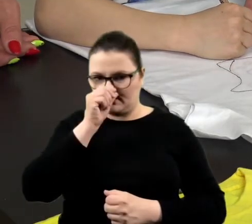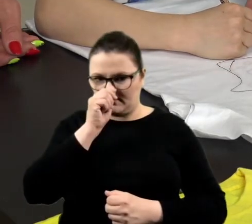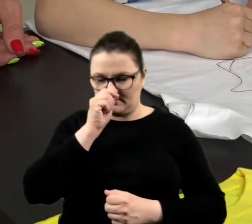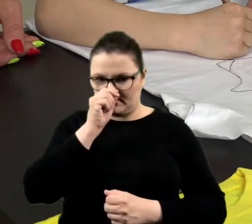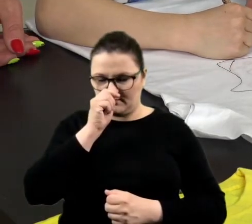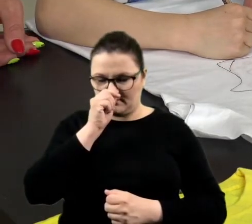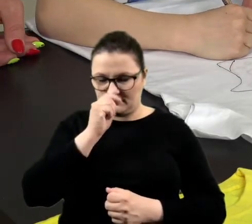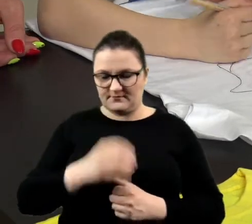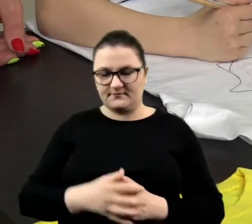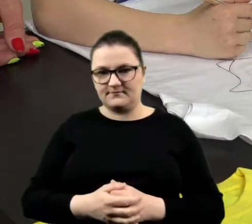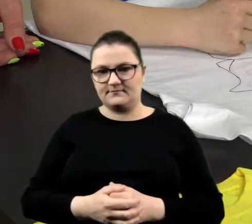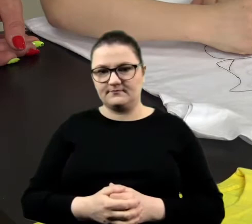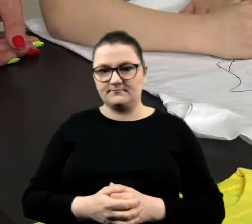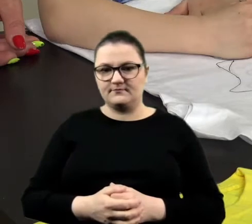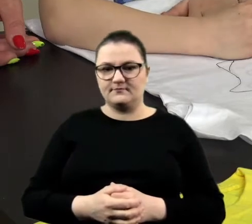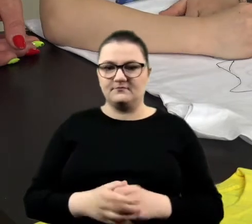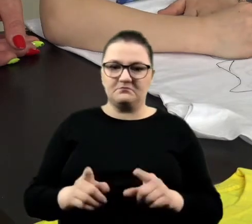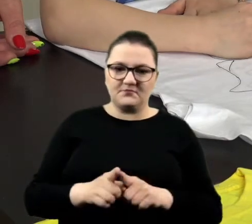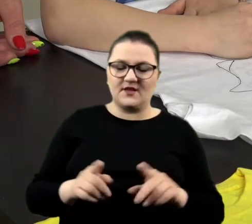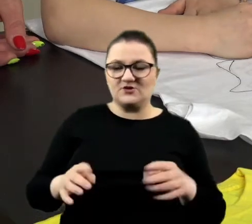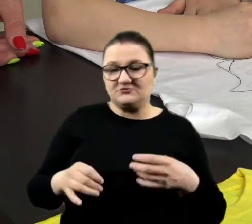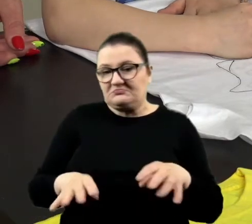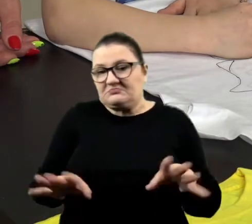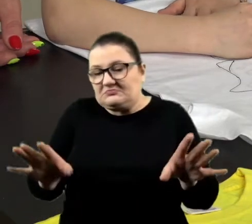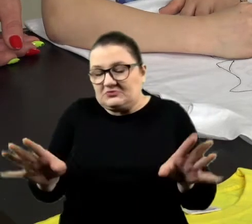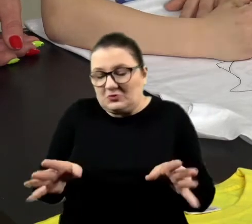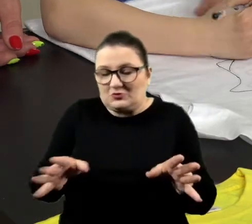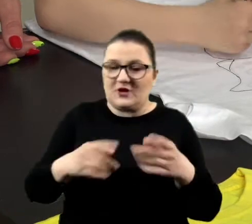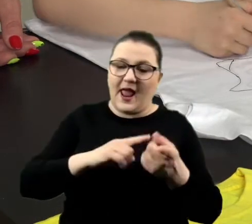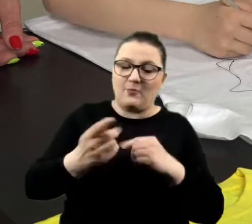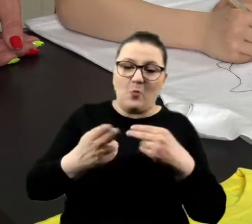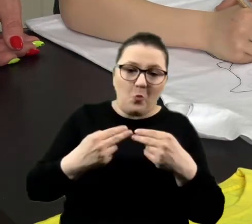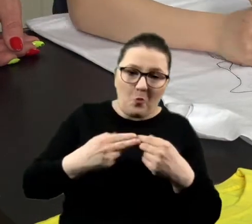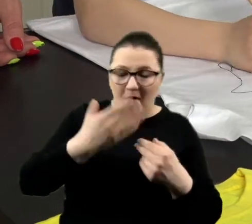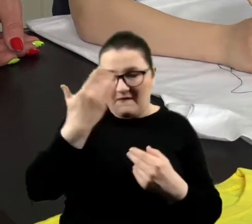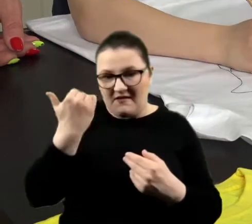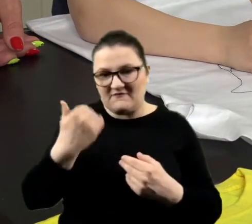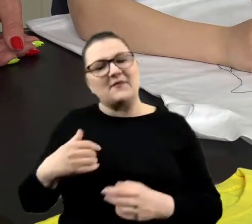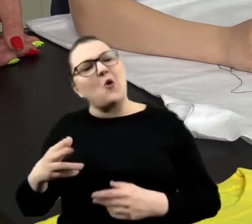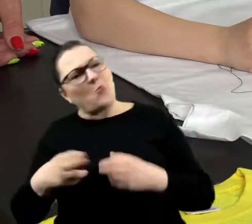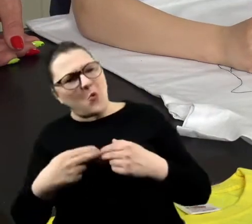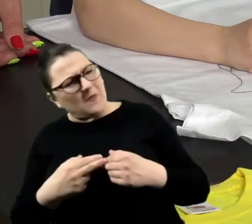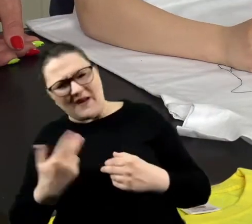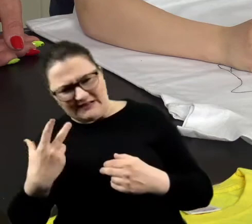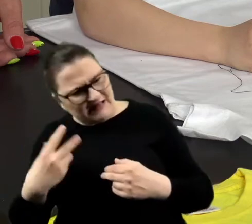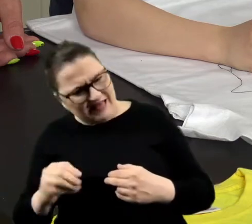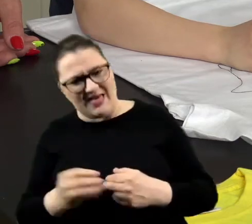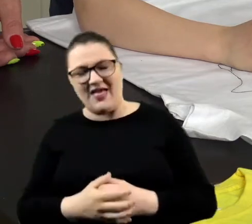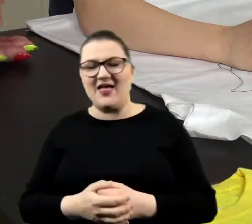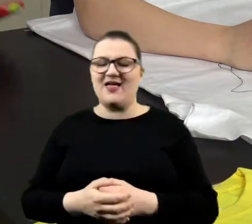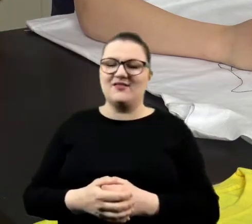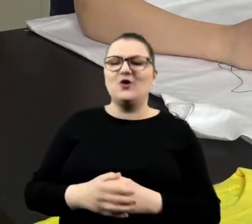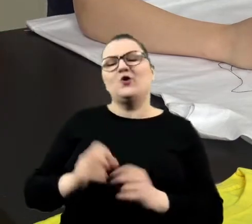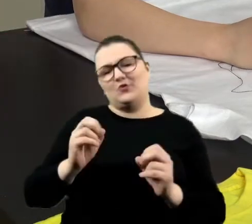Nóżki albo pupa. Trudno powiedzieć. No ja Cię trochę tu trzymam, wiesz, żeby się nie marszczyło. pupa. Tułów po